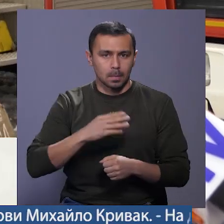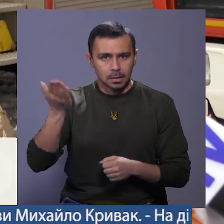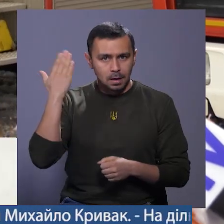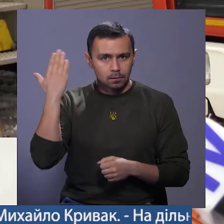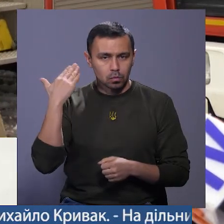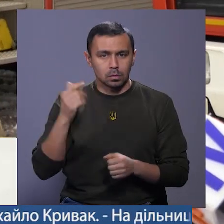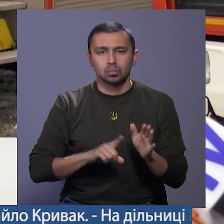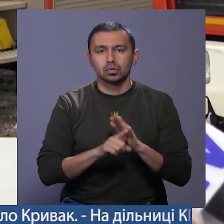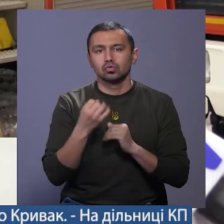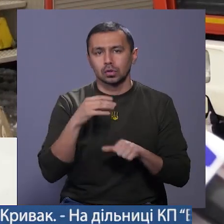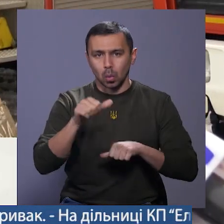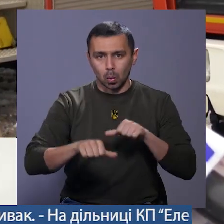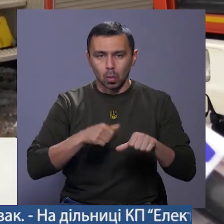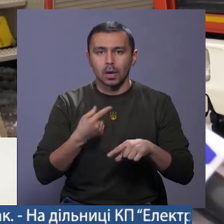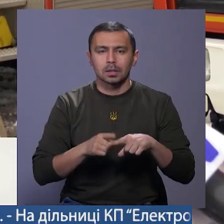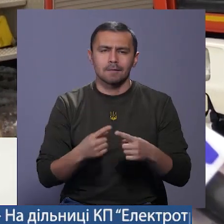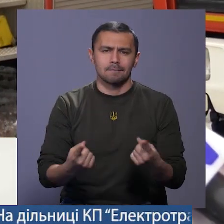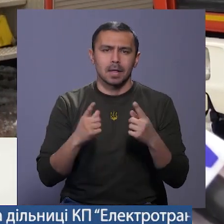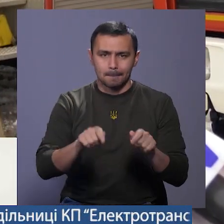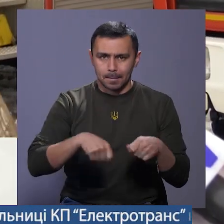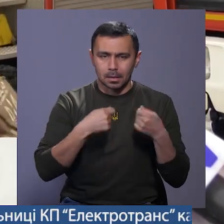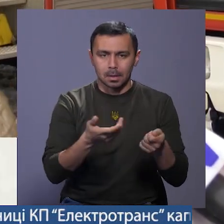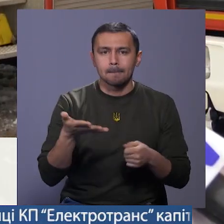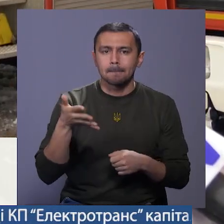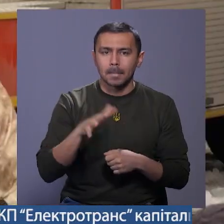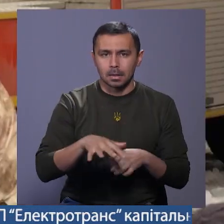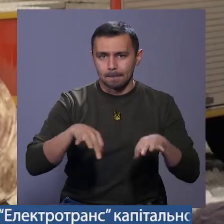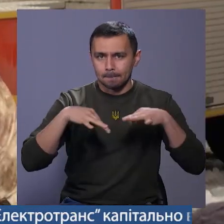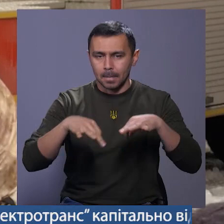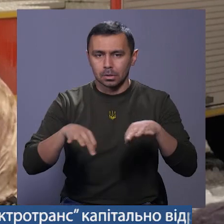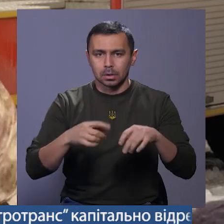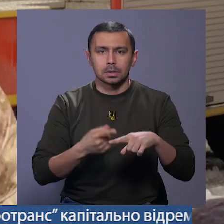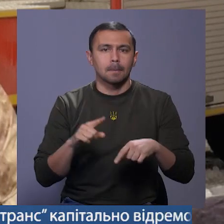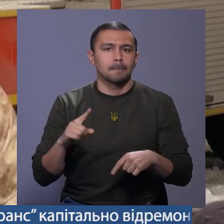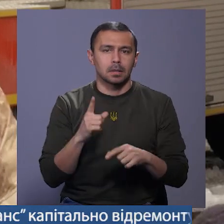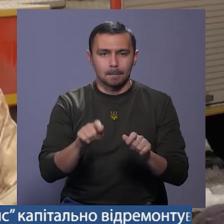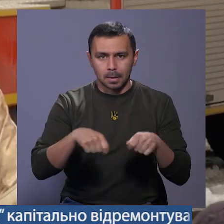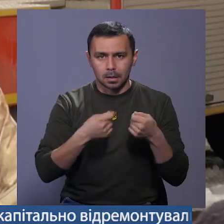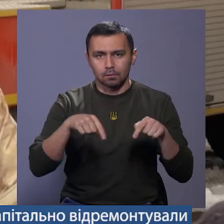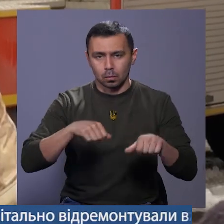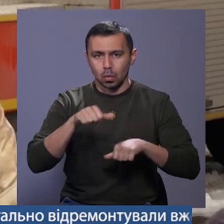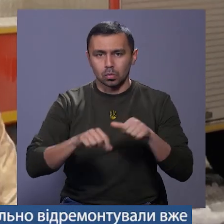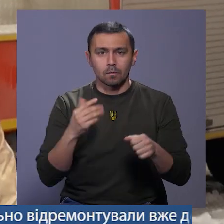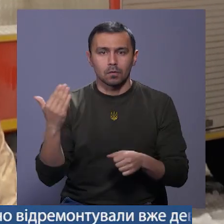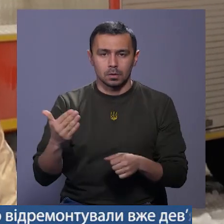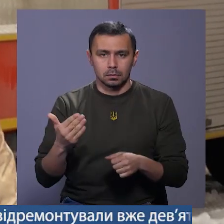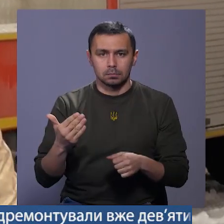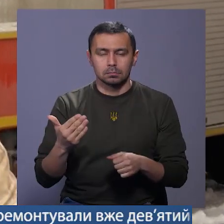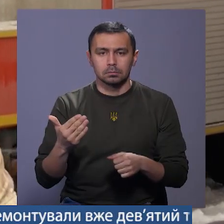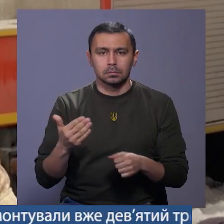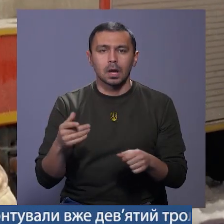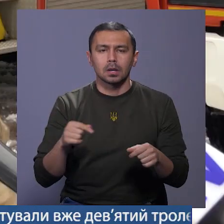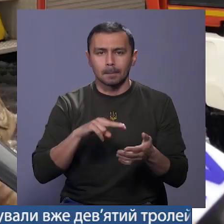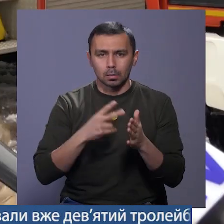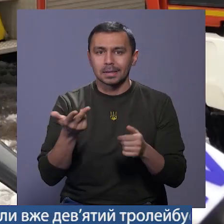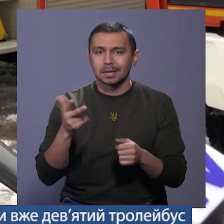з 2014 року. Ця велика передача, 5 машин, це перша передача. В цьому році ще плануємо три передачі таких же